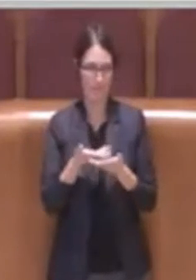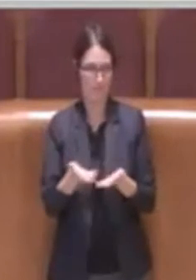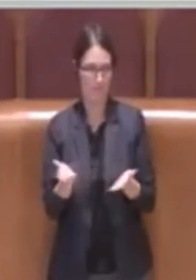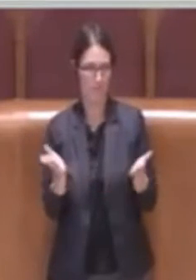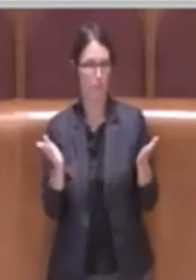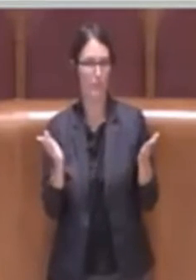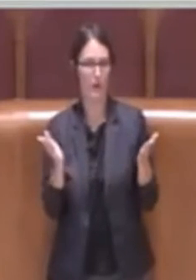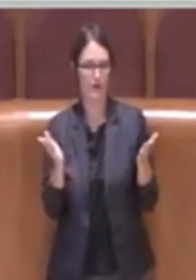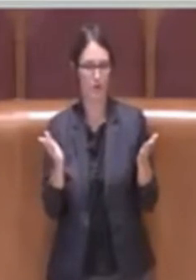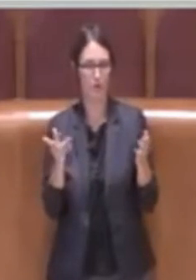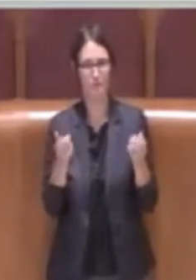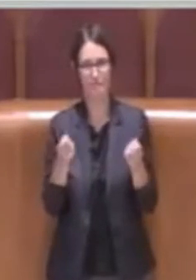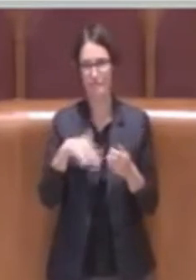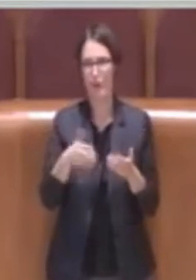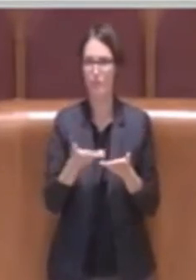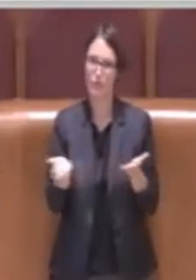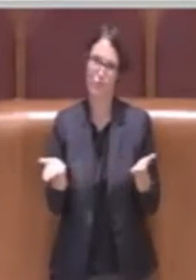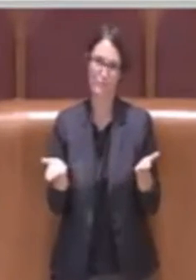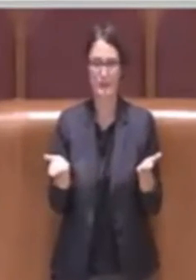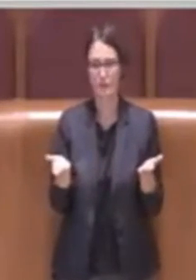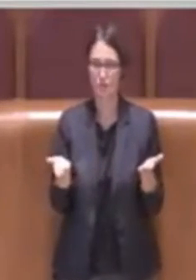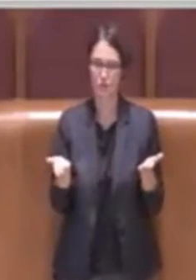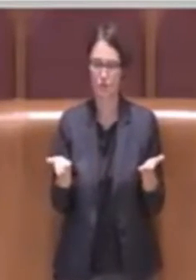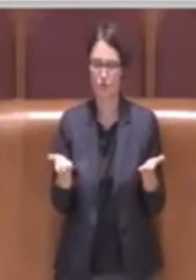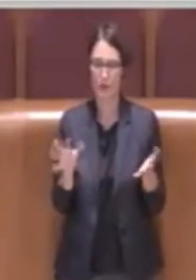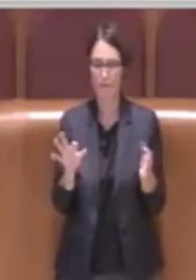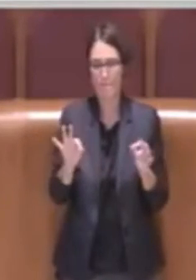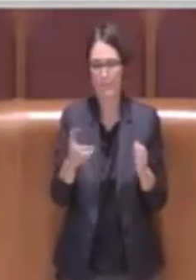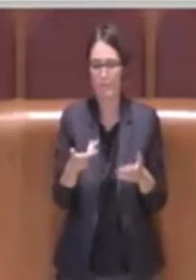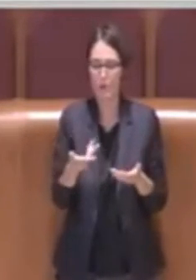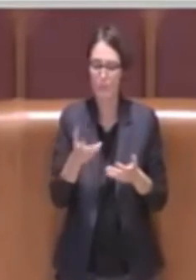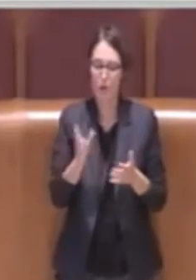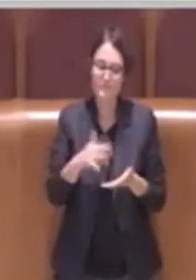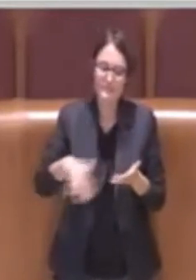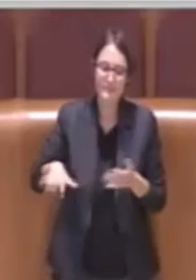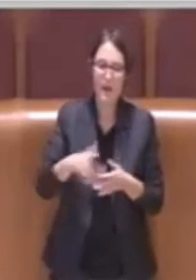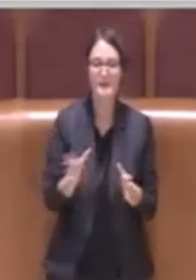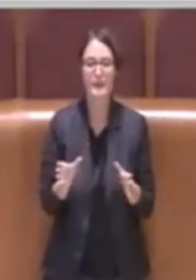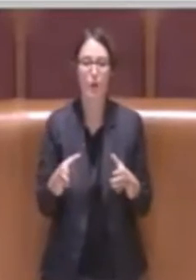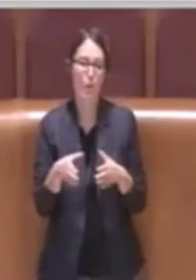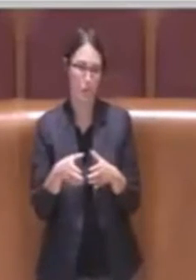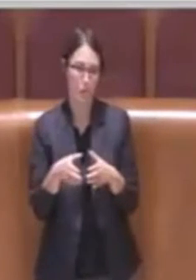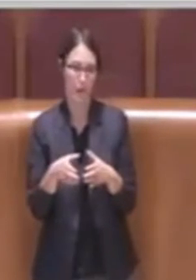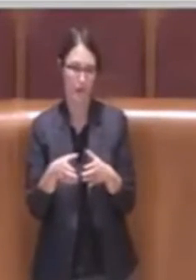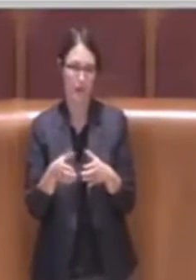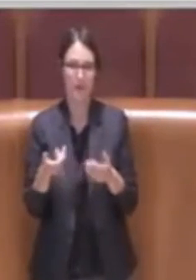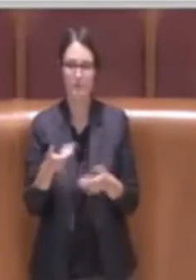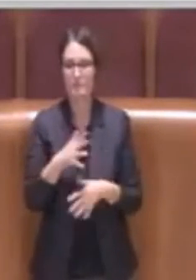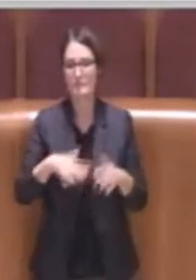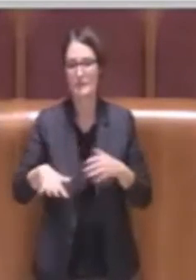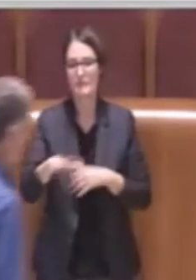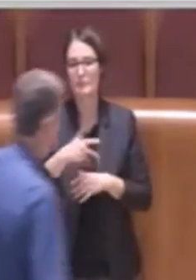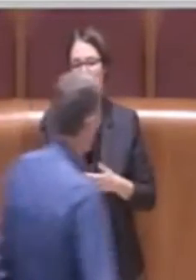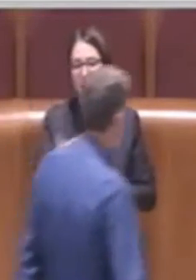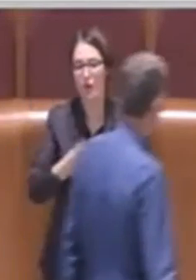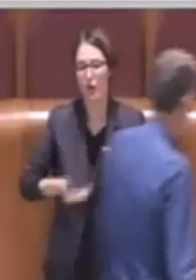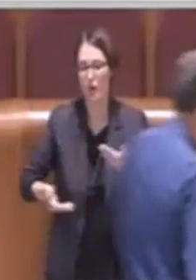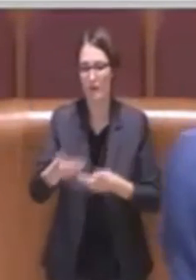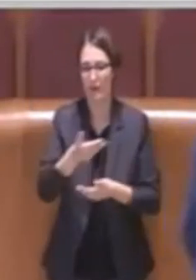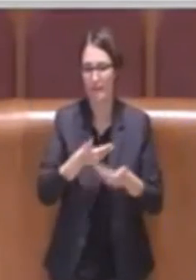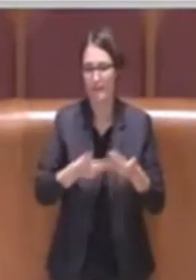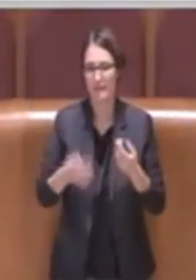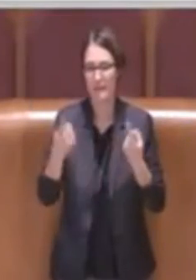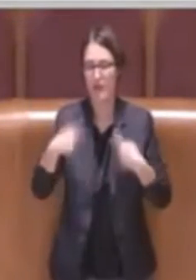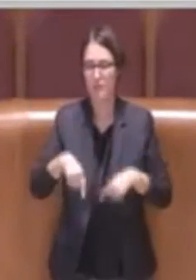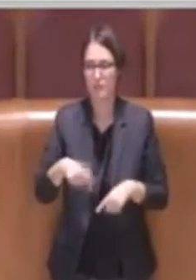più che pubblici di comunità, agli spazi condivisi. La nostra posizione è completamente